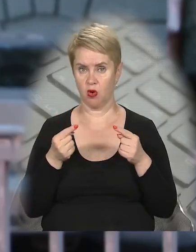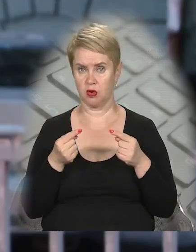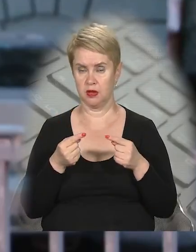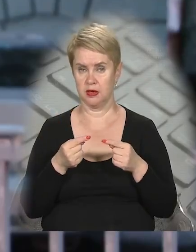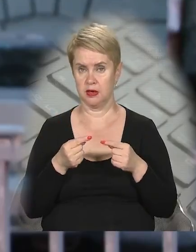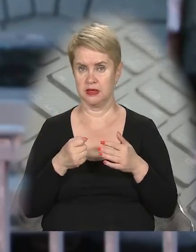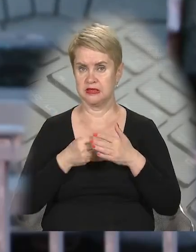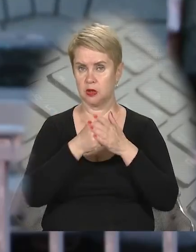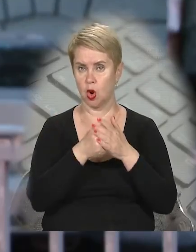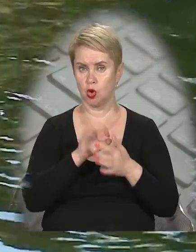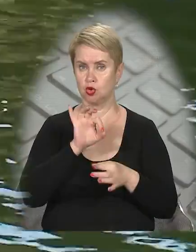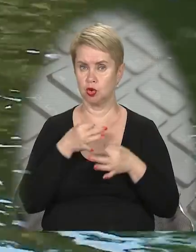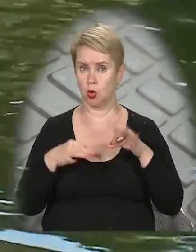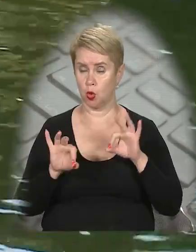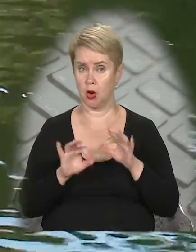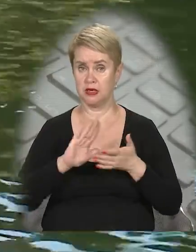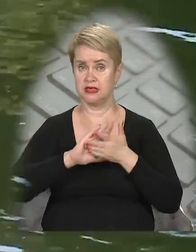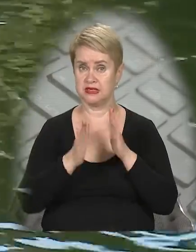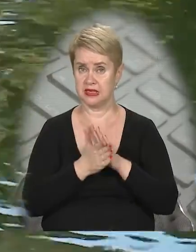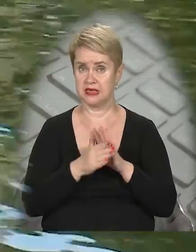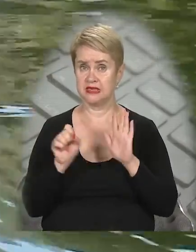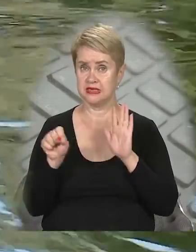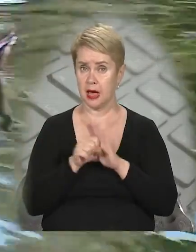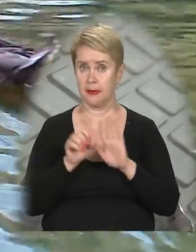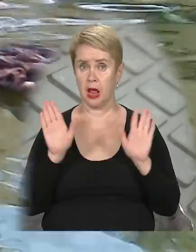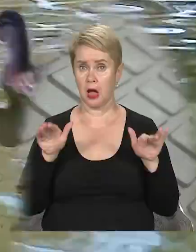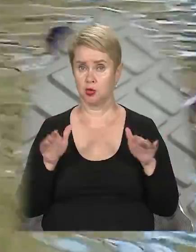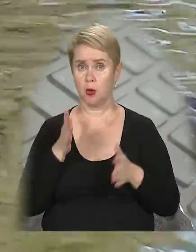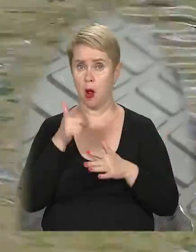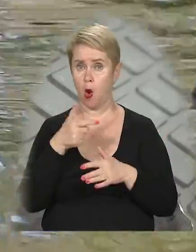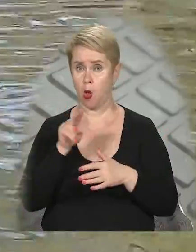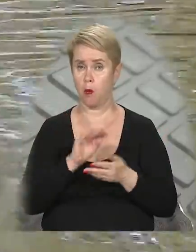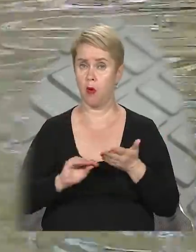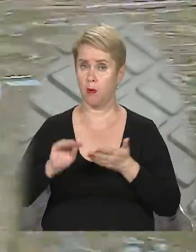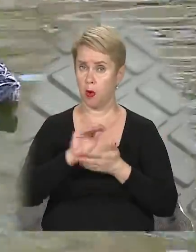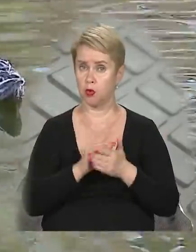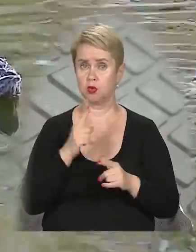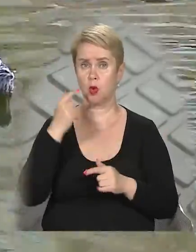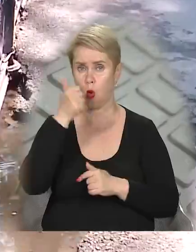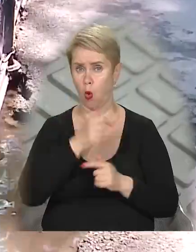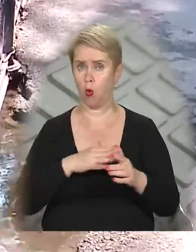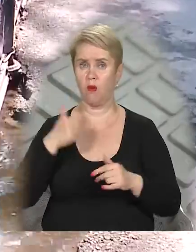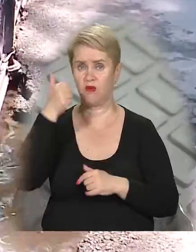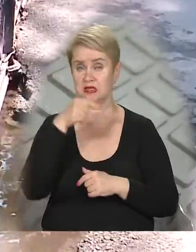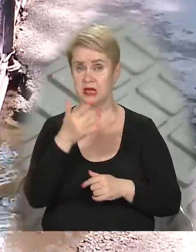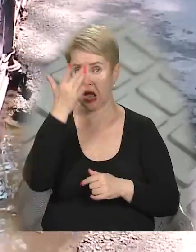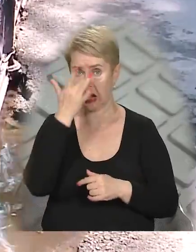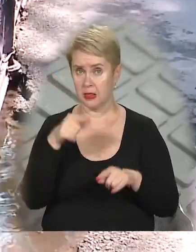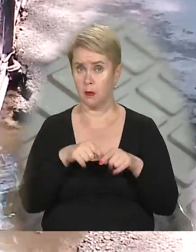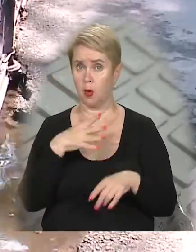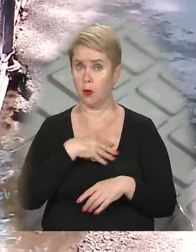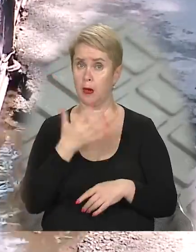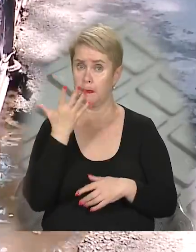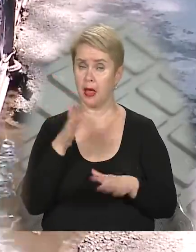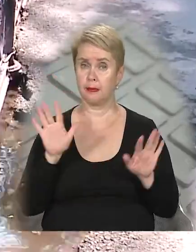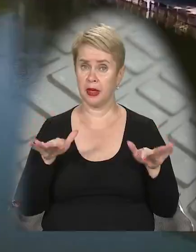затори у кишківнику. Ситуація із загибелю качок у парку Глобе повторюється із року в рік. Цього літа там вже померло